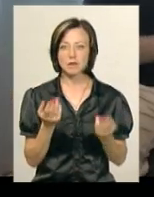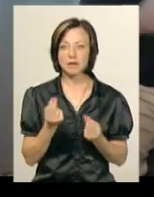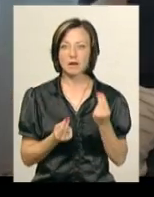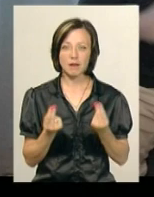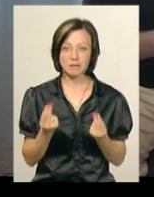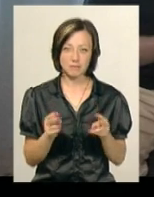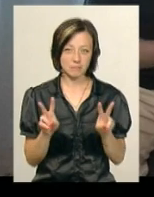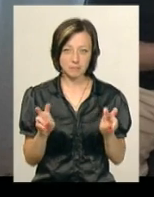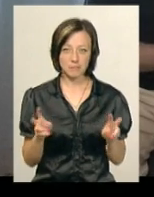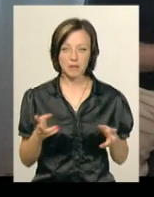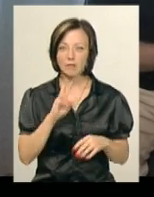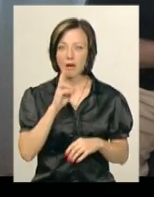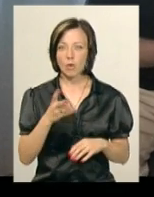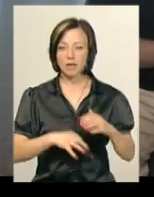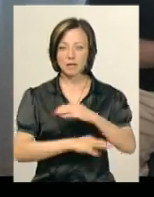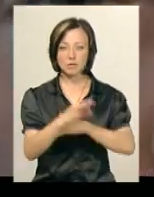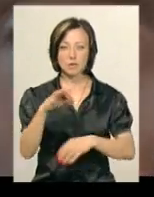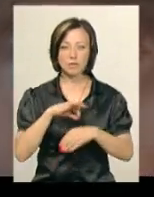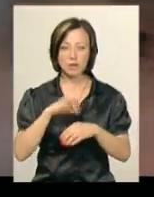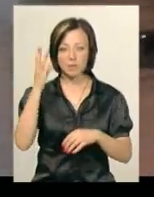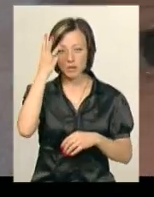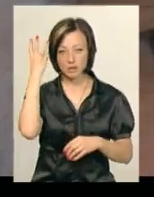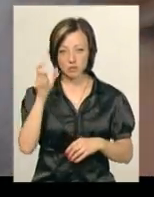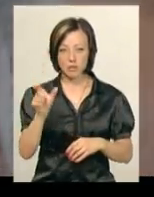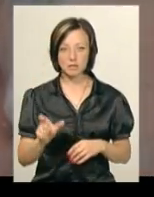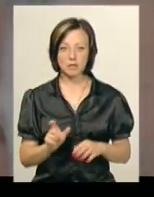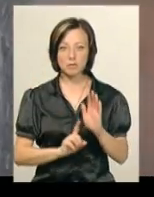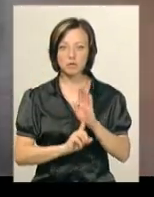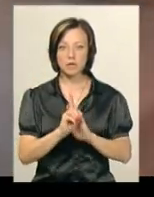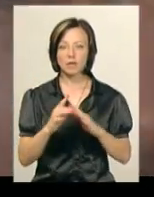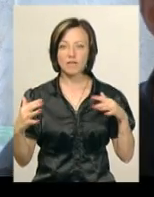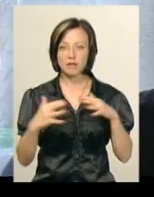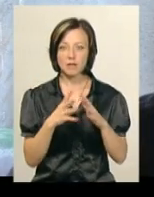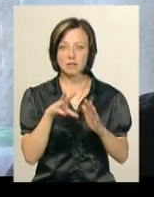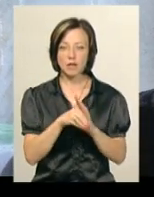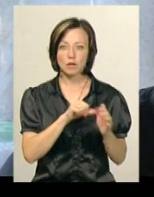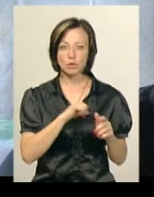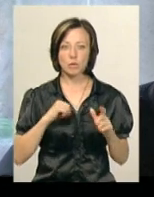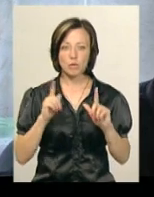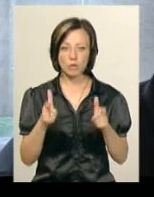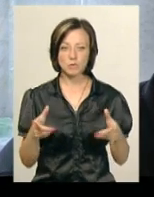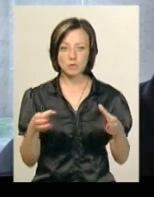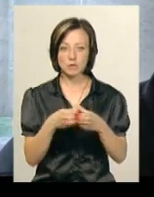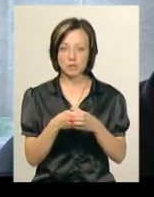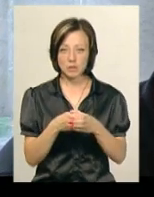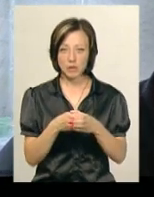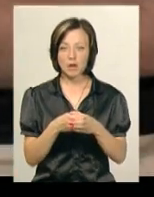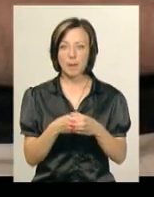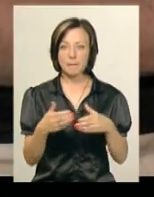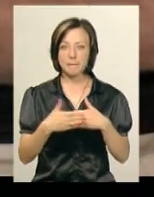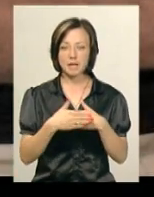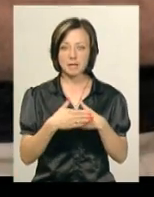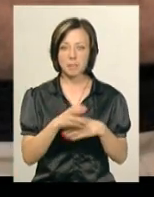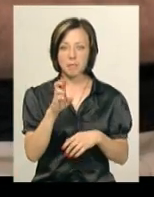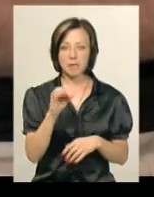там іграти. Два роки на Сході провів хмельничанин Валерій Подкалюк. На початку війни у складі добровольчого підрозділу «Плоскирівська сотня» поблизу